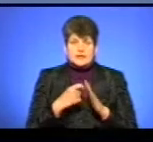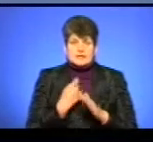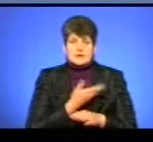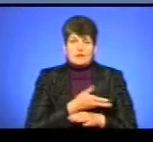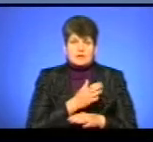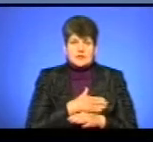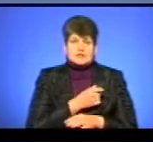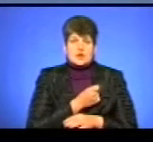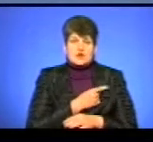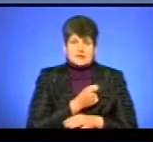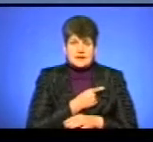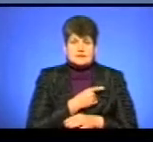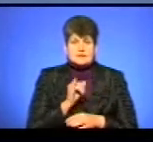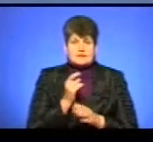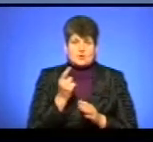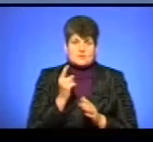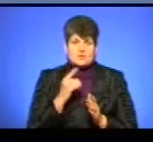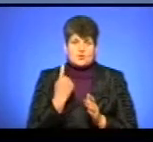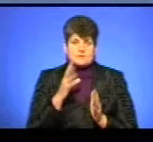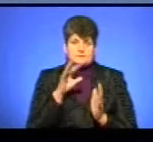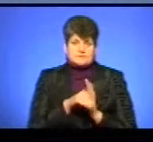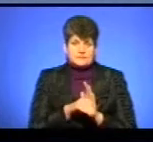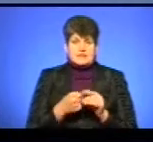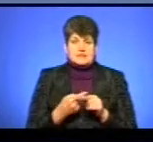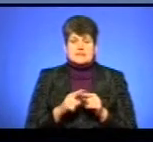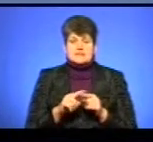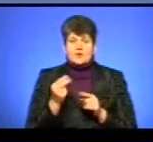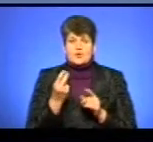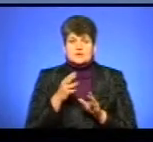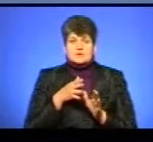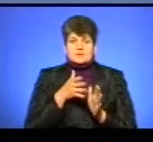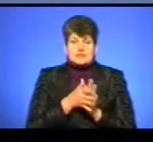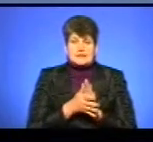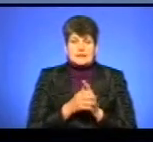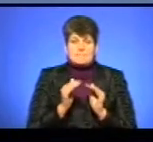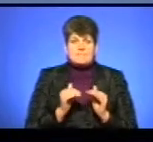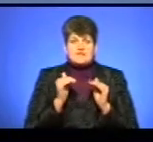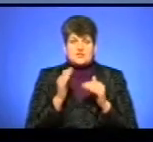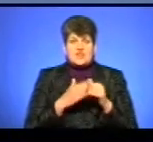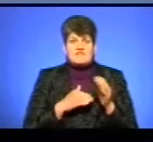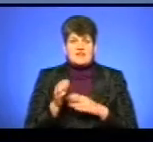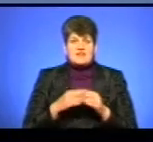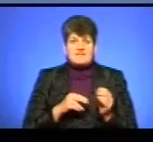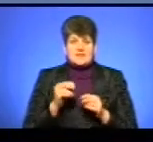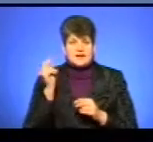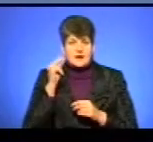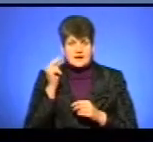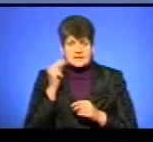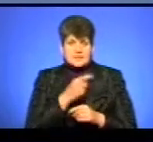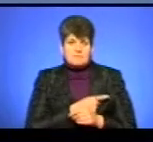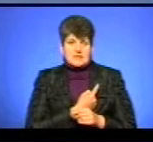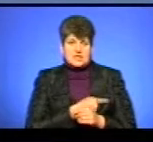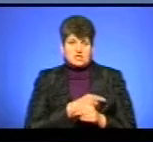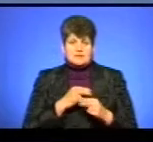Одеська області і наша Тернопільська. Ці кошти підуть на підвищення кваліфікації медичних